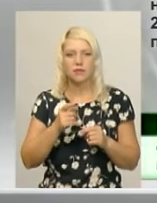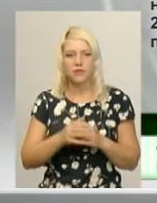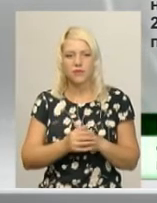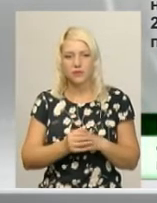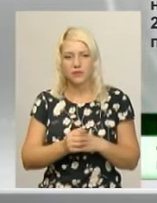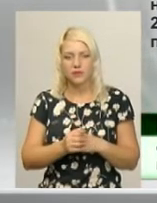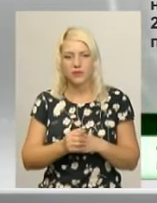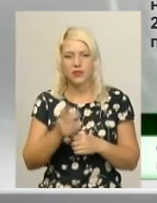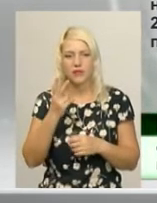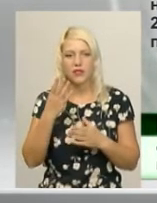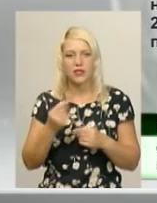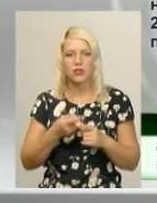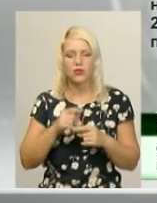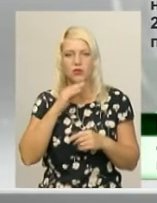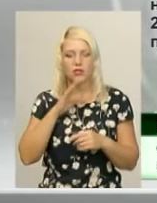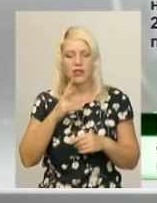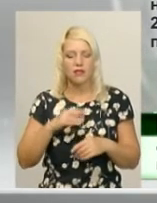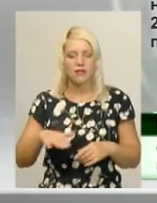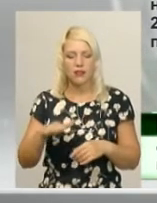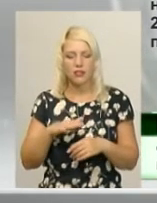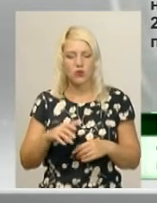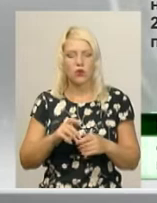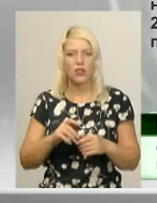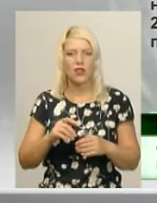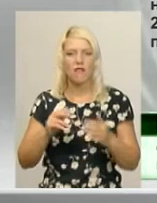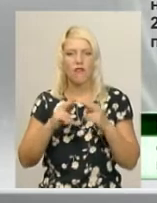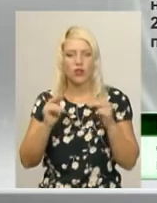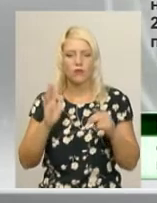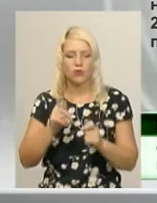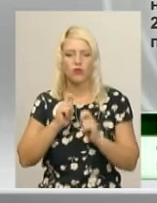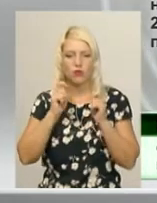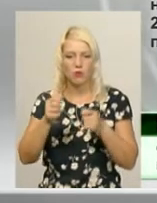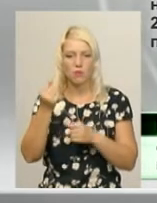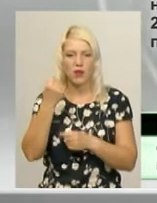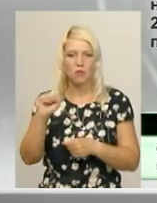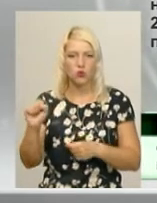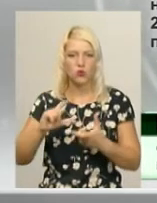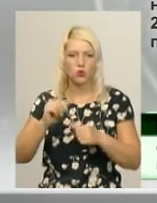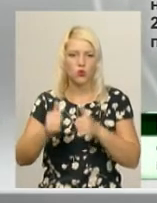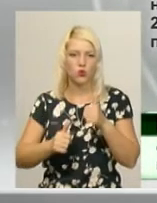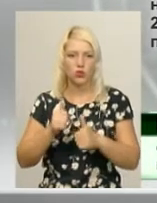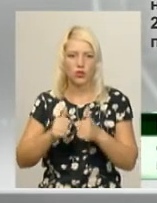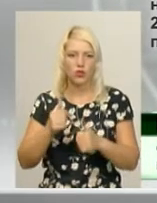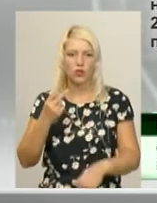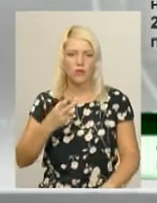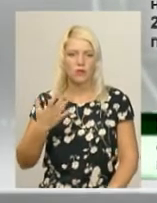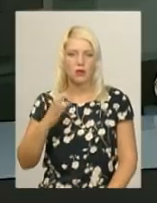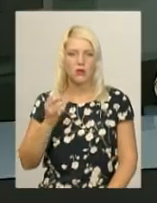серпня, на території фортеці та вручений переможцю турніру ввечері 25 серпня.